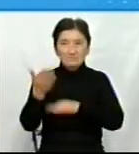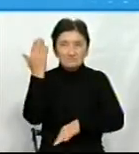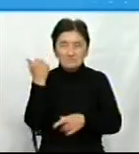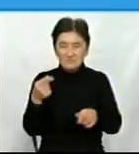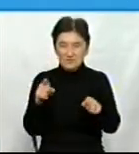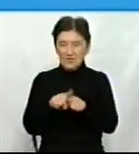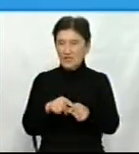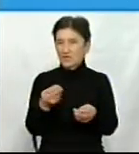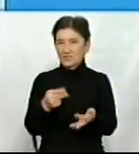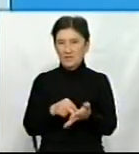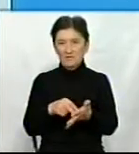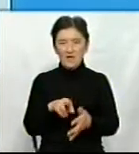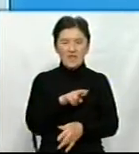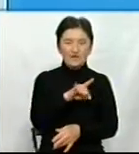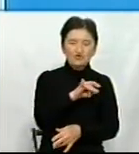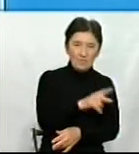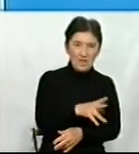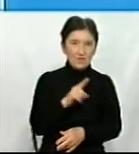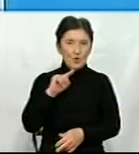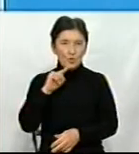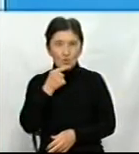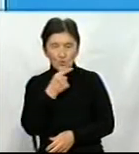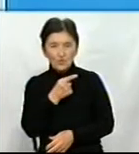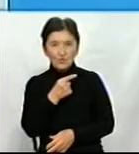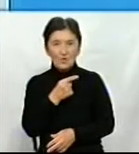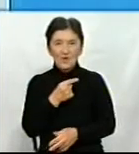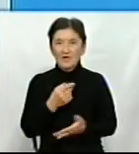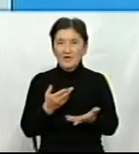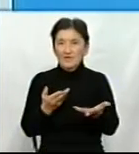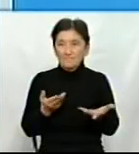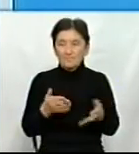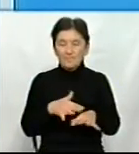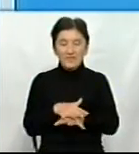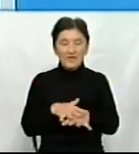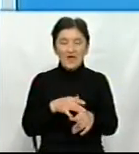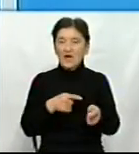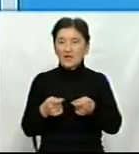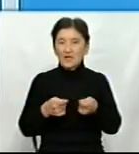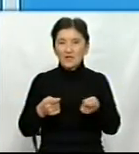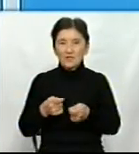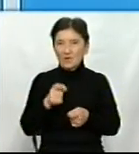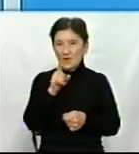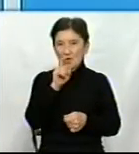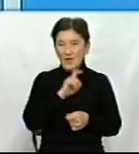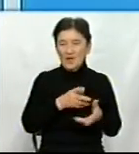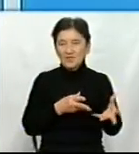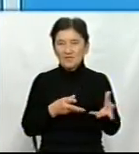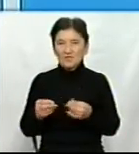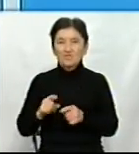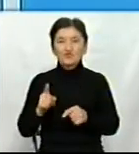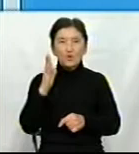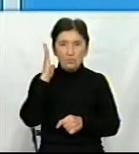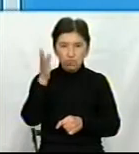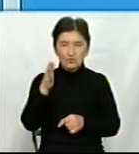Не було таких цін на ячмінь, не було таких цін на кукурудзу. Тому що ринок ще не відреагував на негативну ситуацію. На те, що будуть